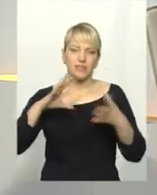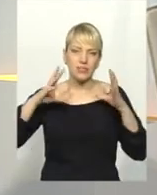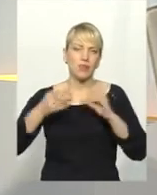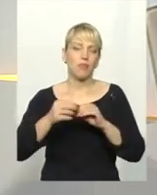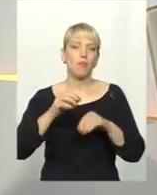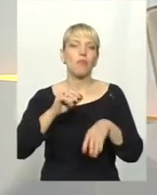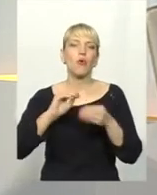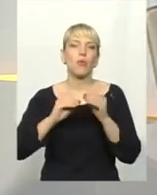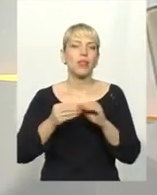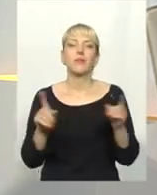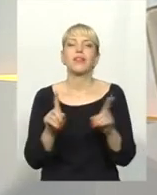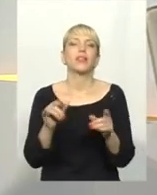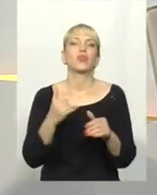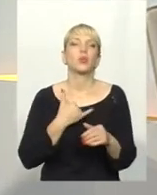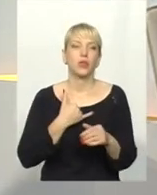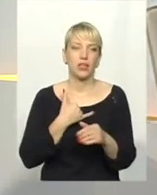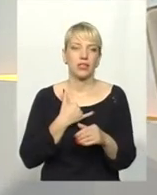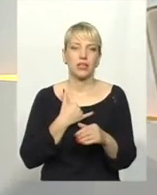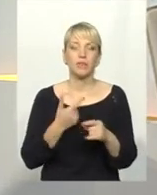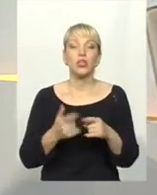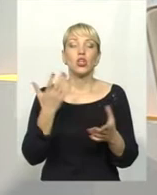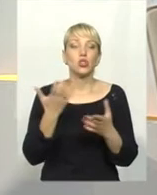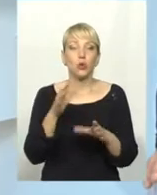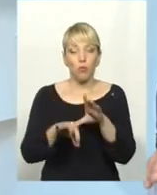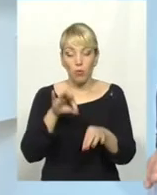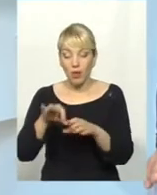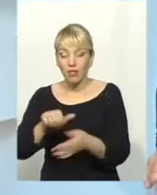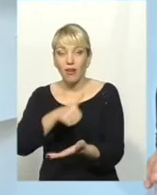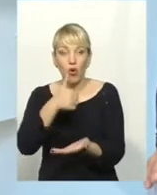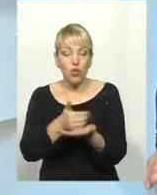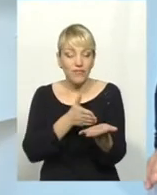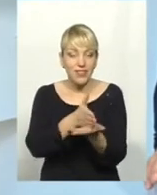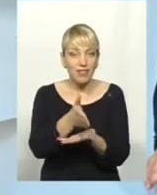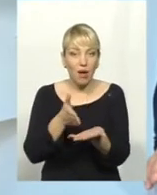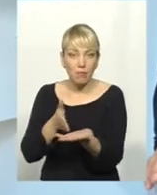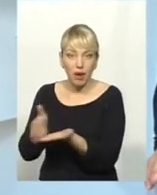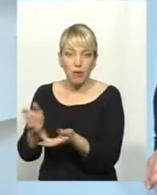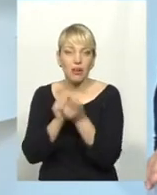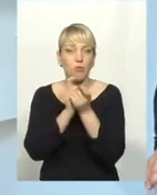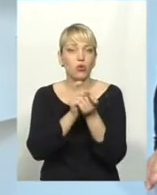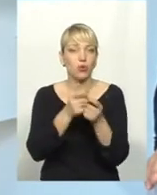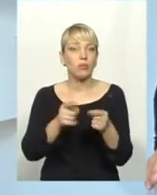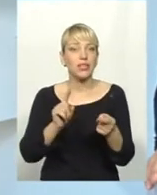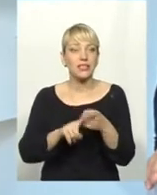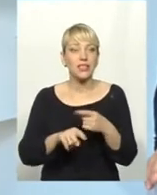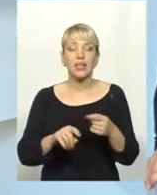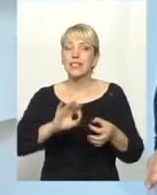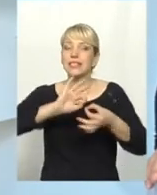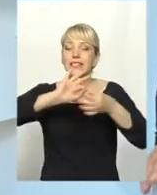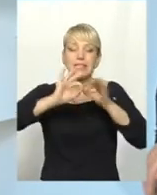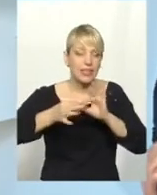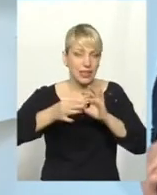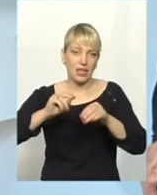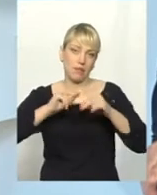територію, От я ще кажу, що обирати головні напрямки – це дуже складна праця, це вищий пілотаж в системі